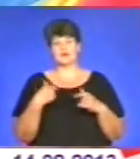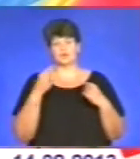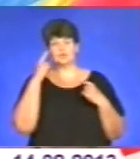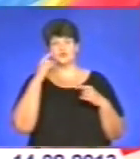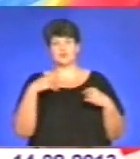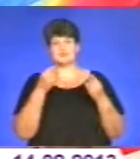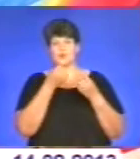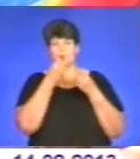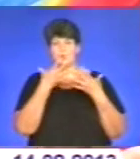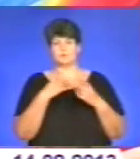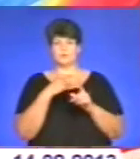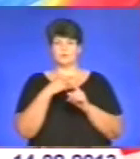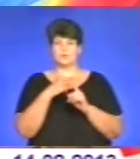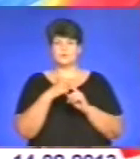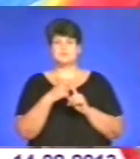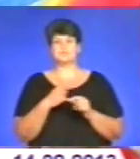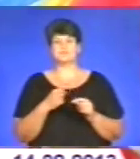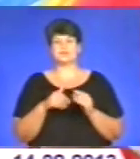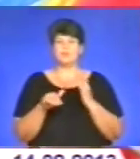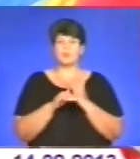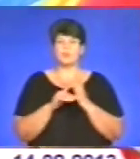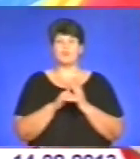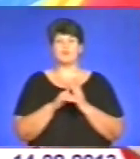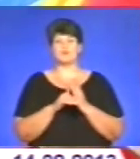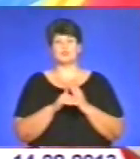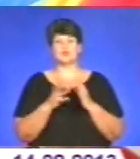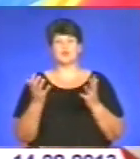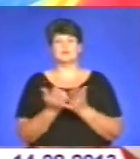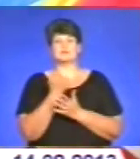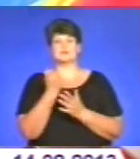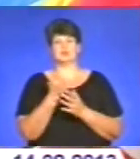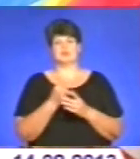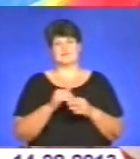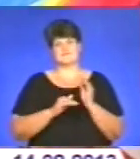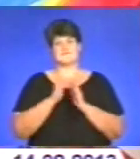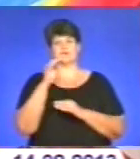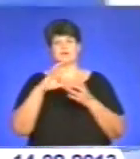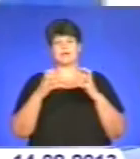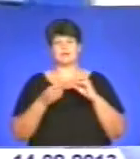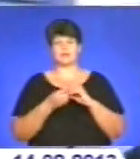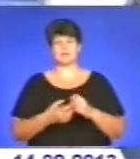хороший такий плюс і допоможе досягнути самих високих результатів.